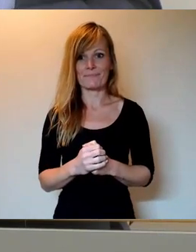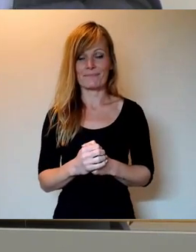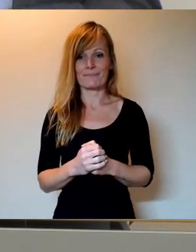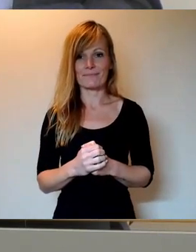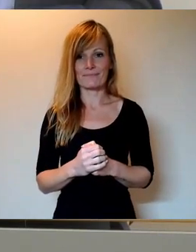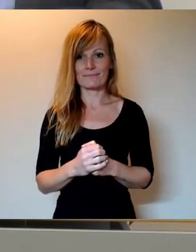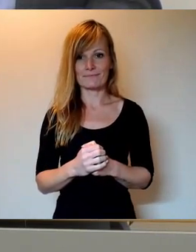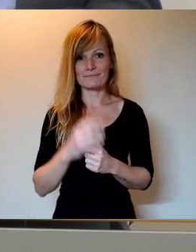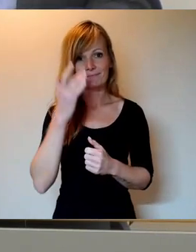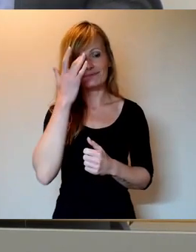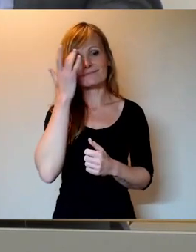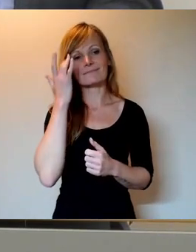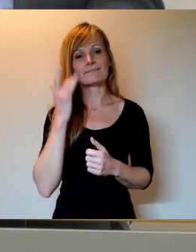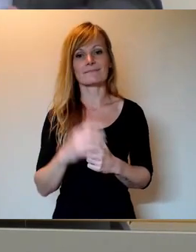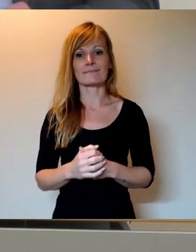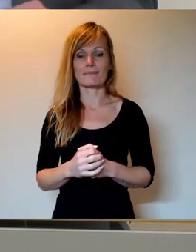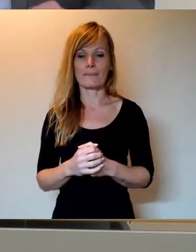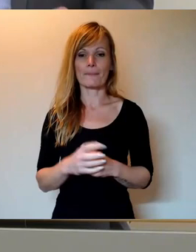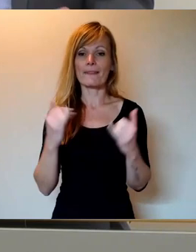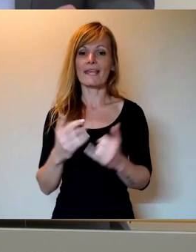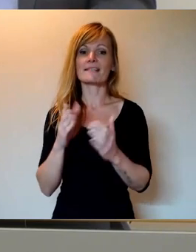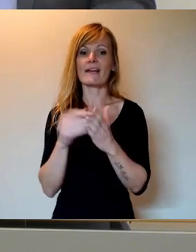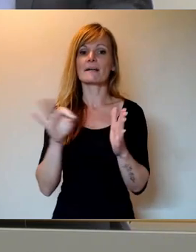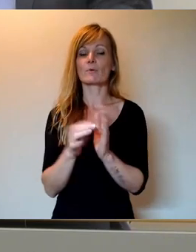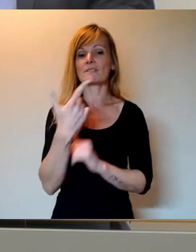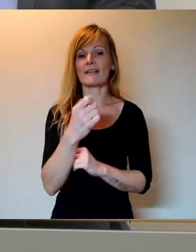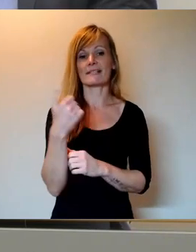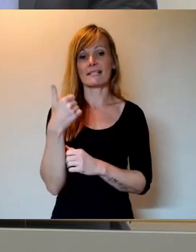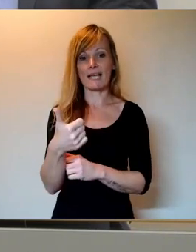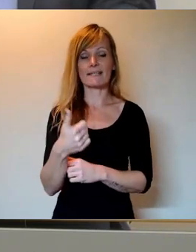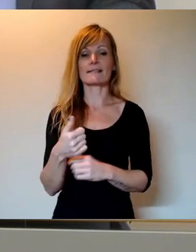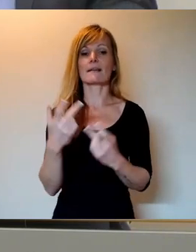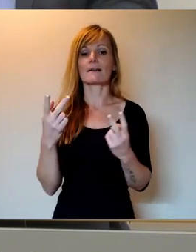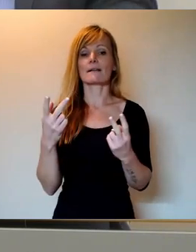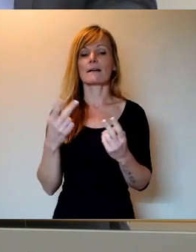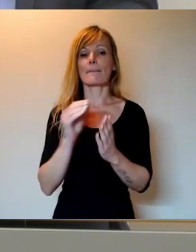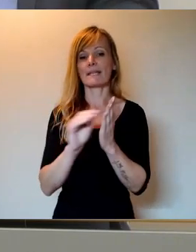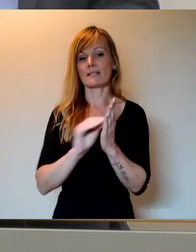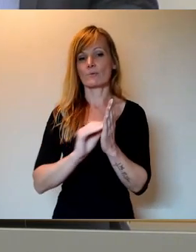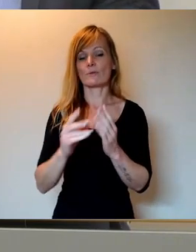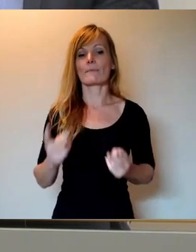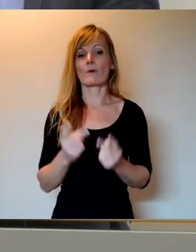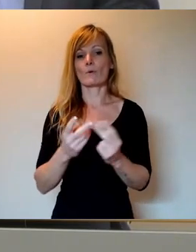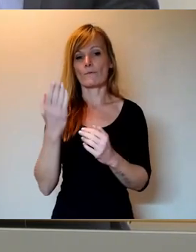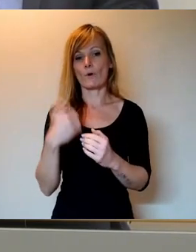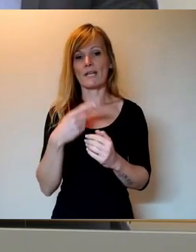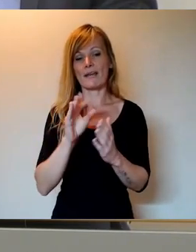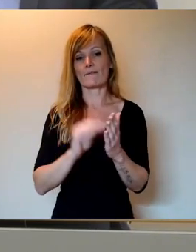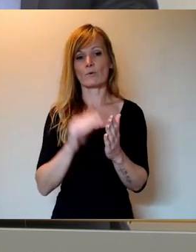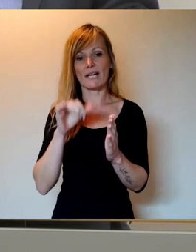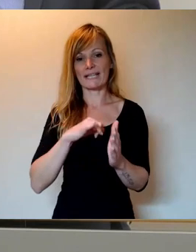Machen wir weiter mit 2021. Petitionenbeförderung von Anwohnerinteressen bei der Errichtung und dem Betrieb